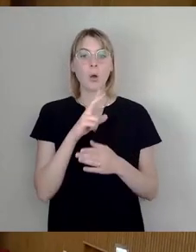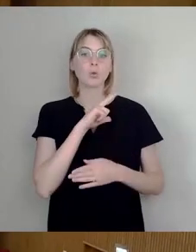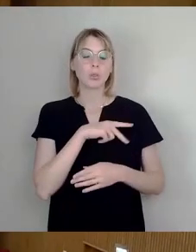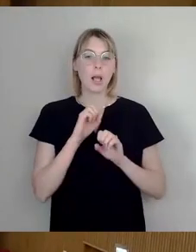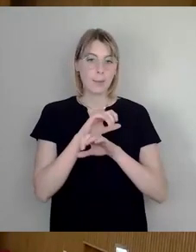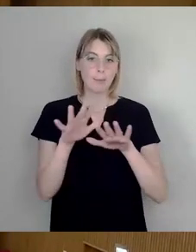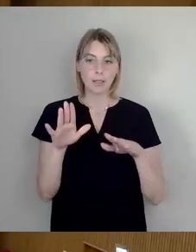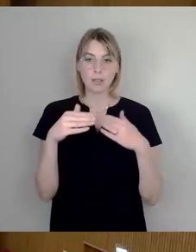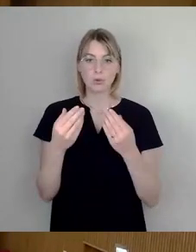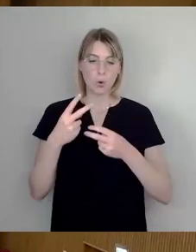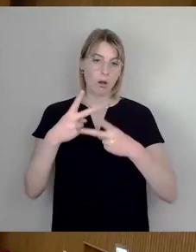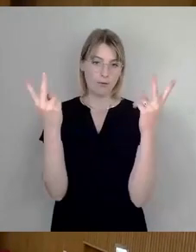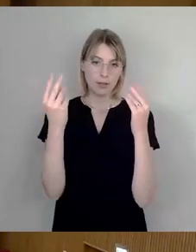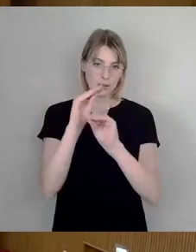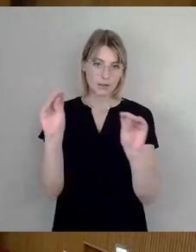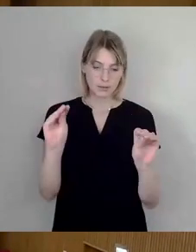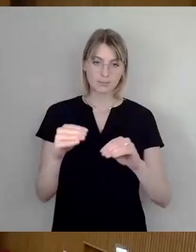überall auch kenntlich machen. Dankeschön.